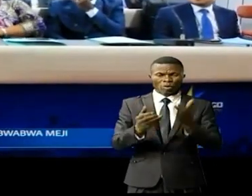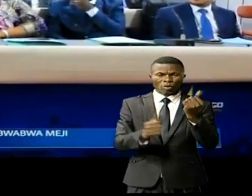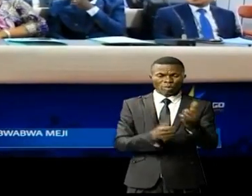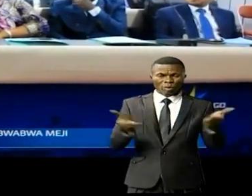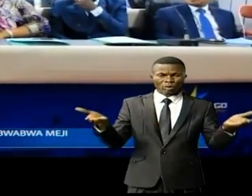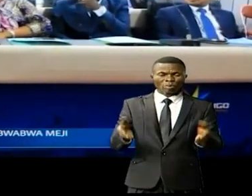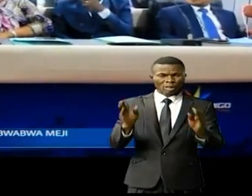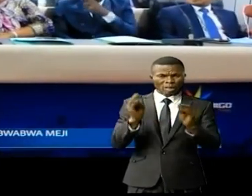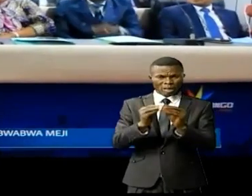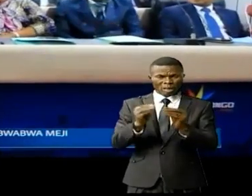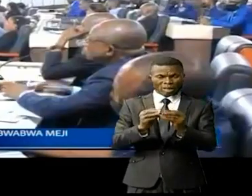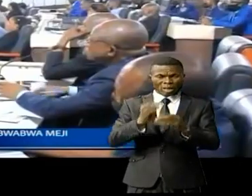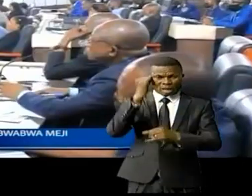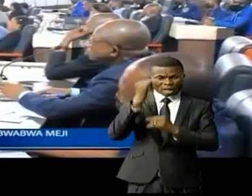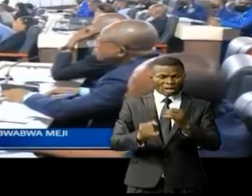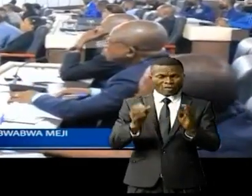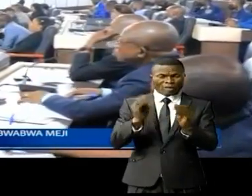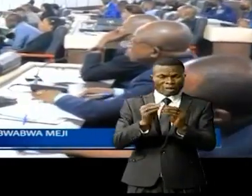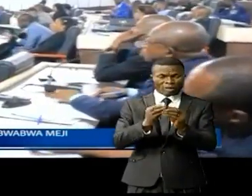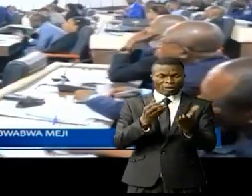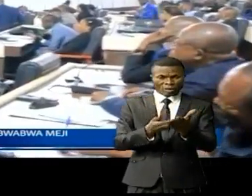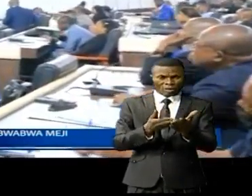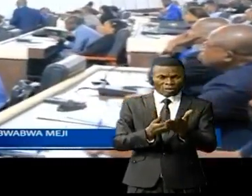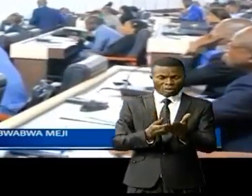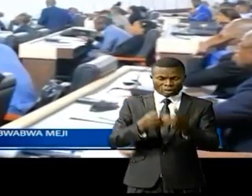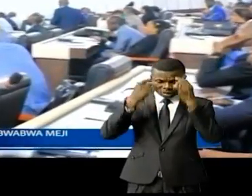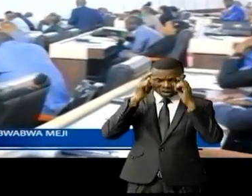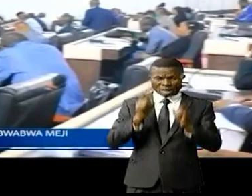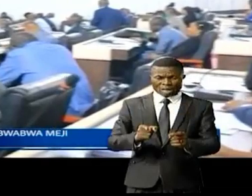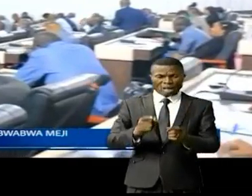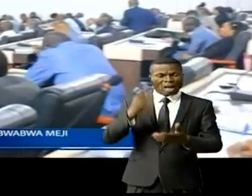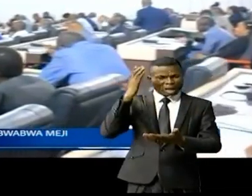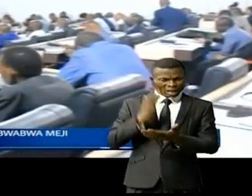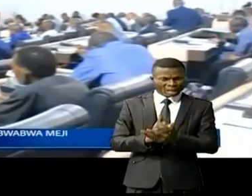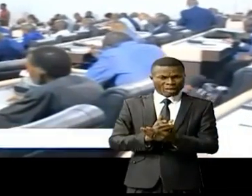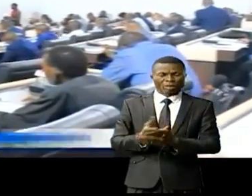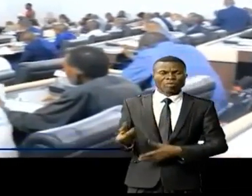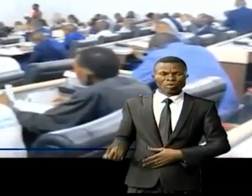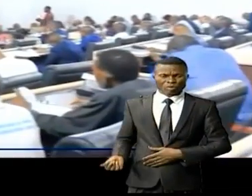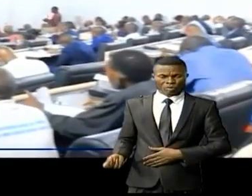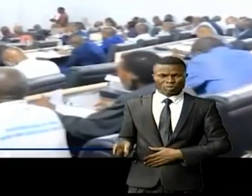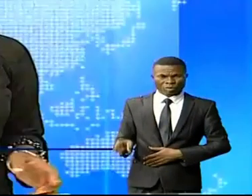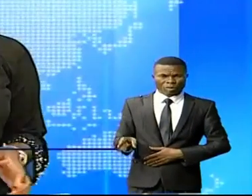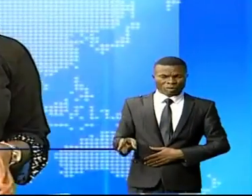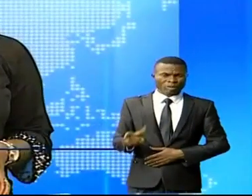sont sortis de cet atelier avec la détermination d'éradiquer la corruption.